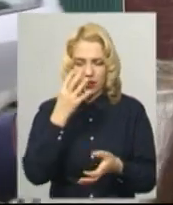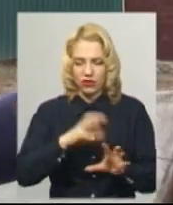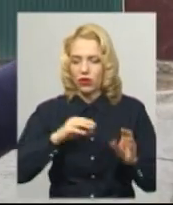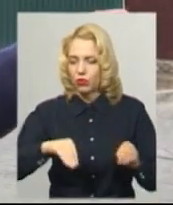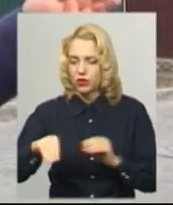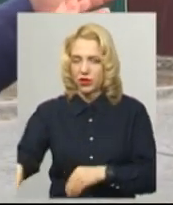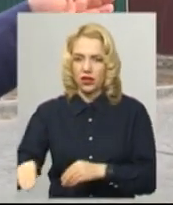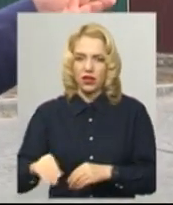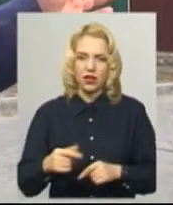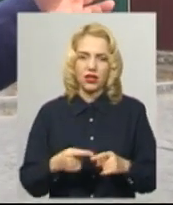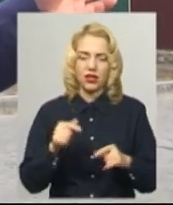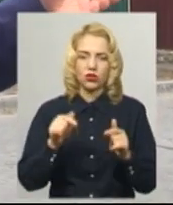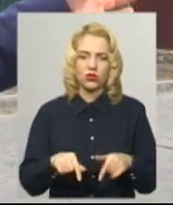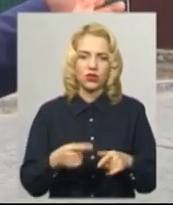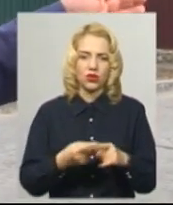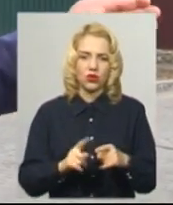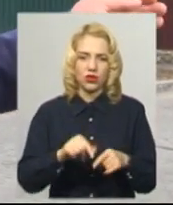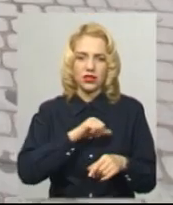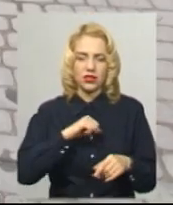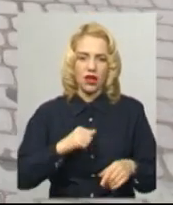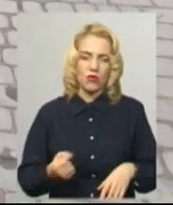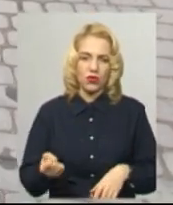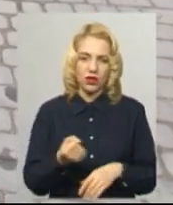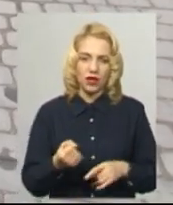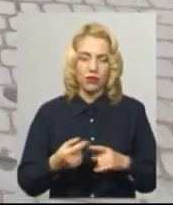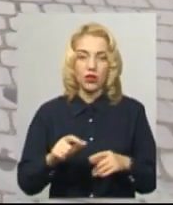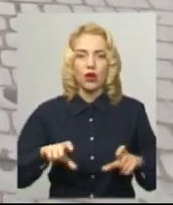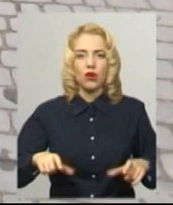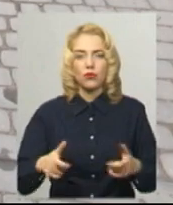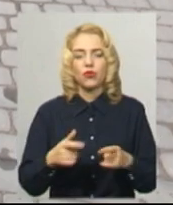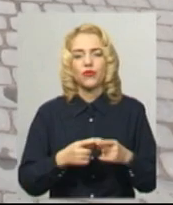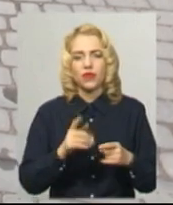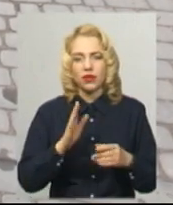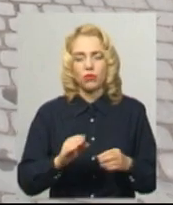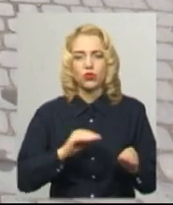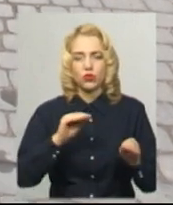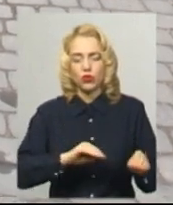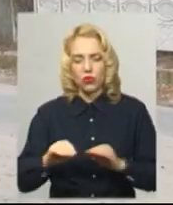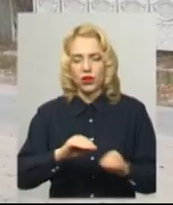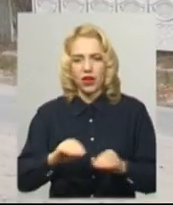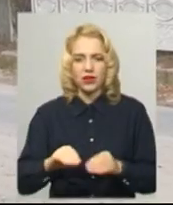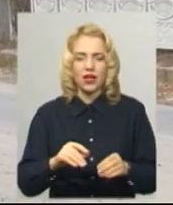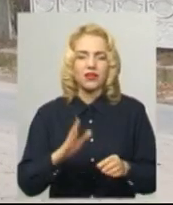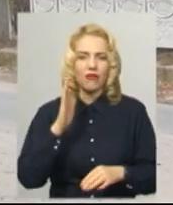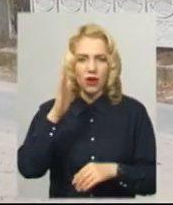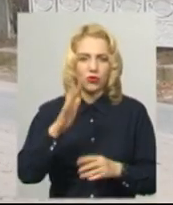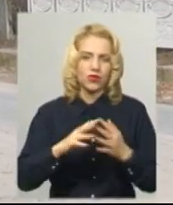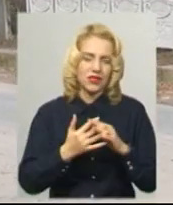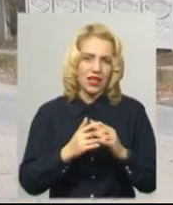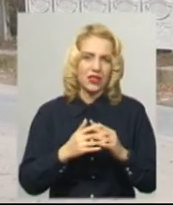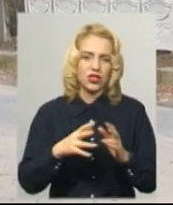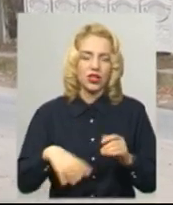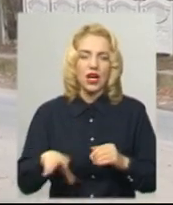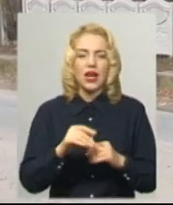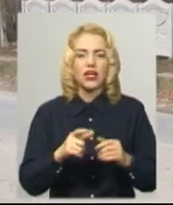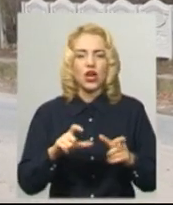і тут його самі утримують. Бруківкою, каже жіновник, викладатимуть у майбутньому вулиці в селищі. Дороги за межами населених